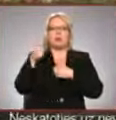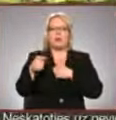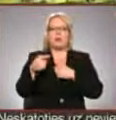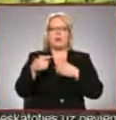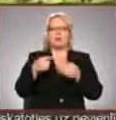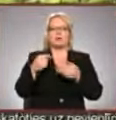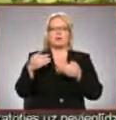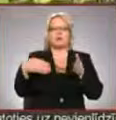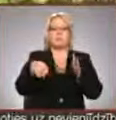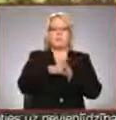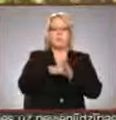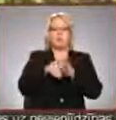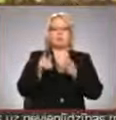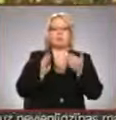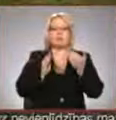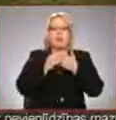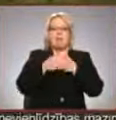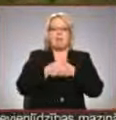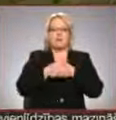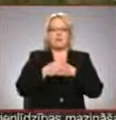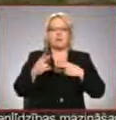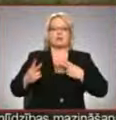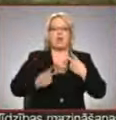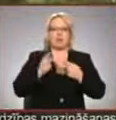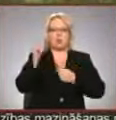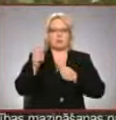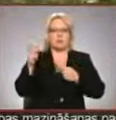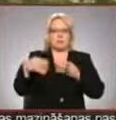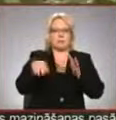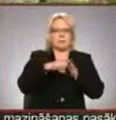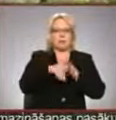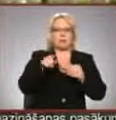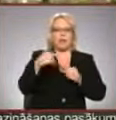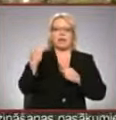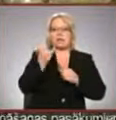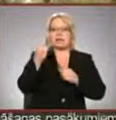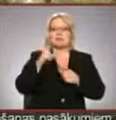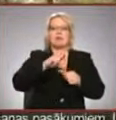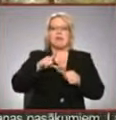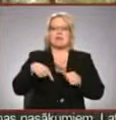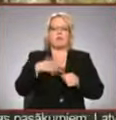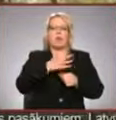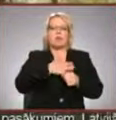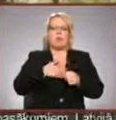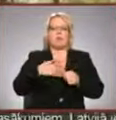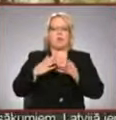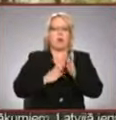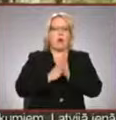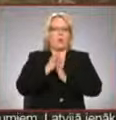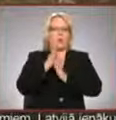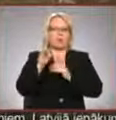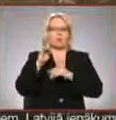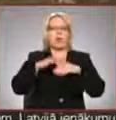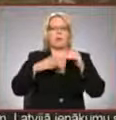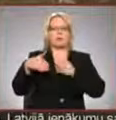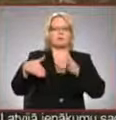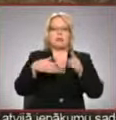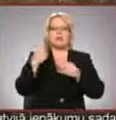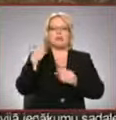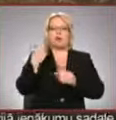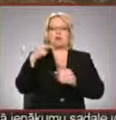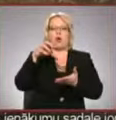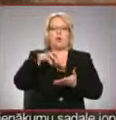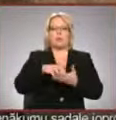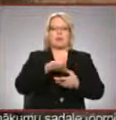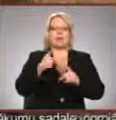piedalījās arī slēpņošanas entuziāsti. Interese par šo noderbi pēdējos gados Latvijā ir ļoti augusi un Amatas tā, ir viens no objektiem,